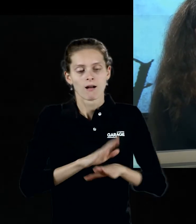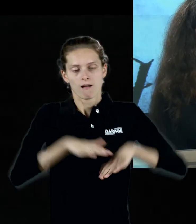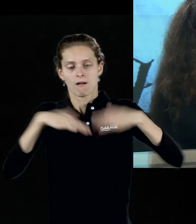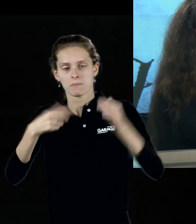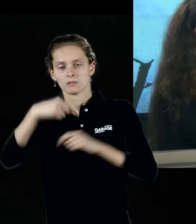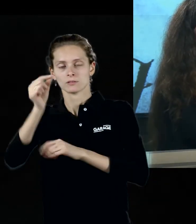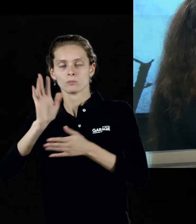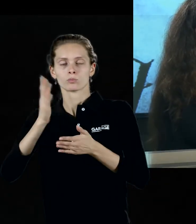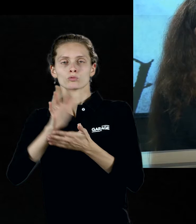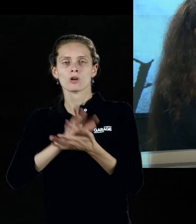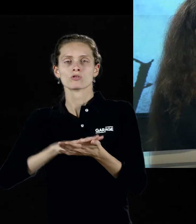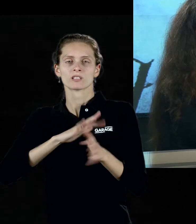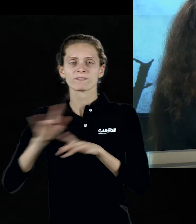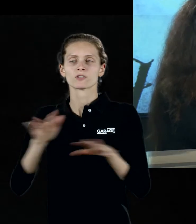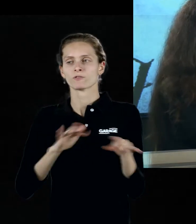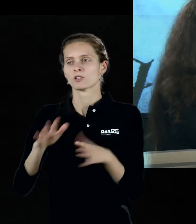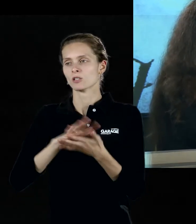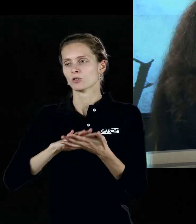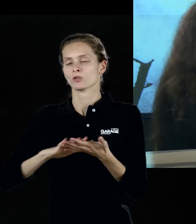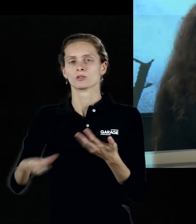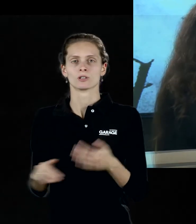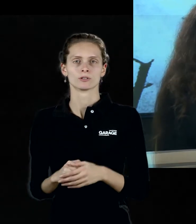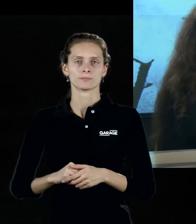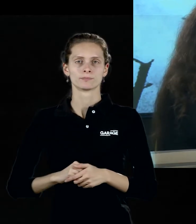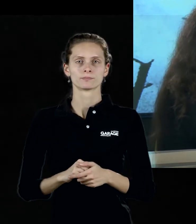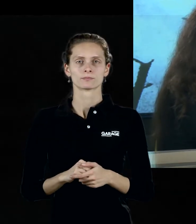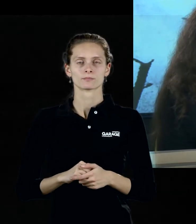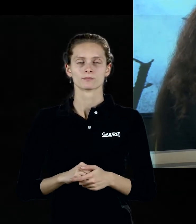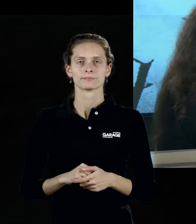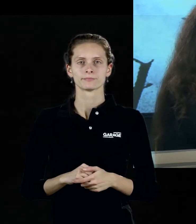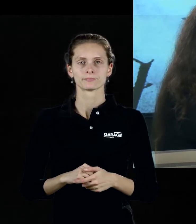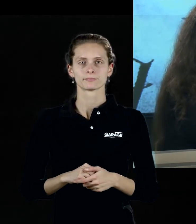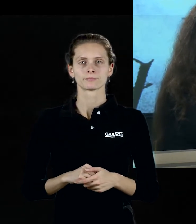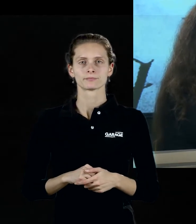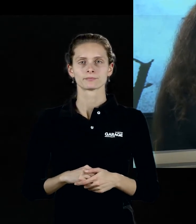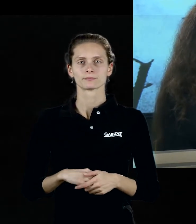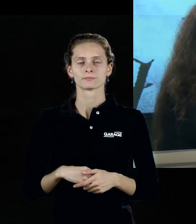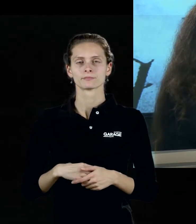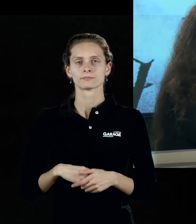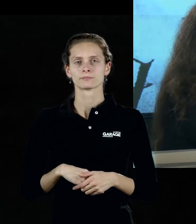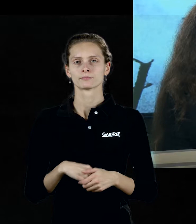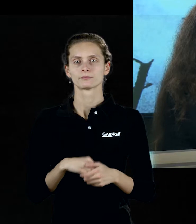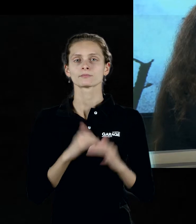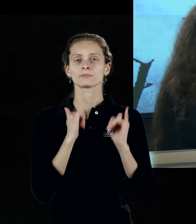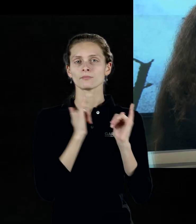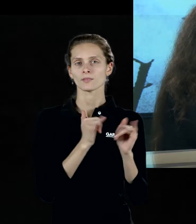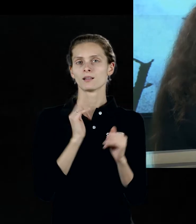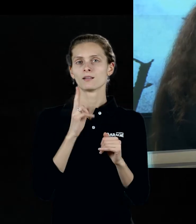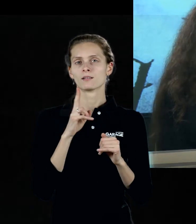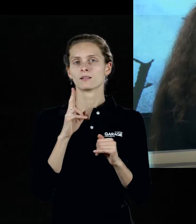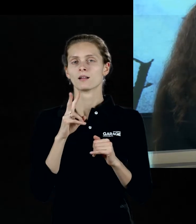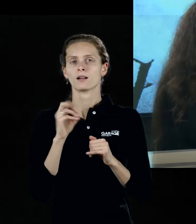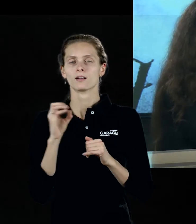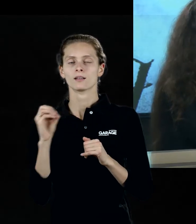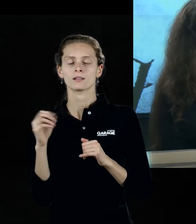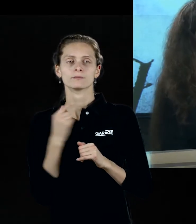двигаться дальше, которые будут обрисовывать другие формы и другие миры. Потому что для Клея, тоже один